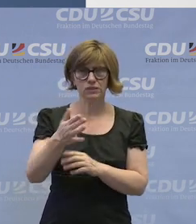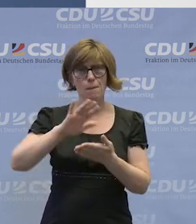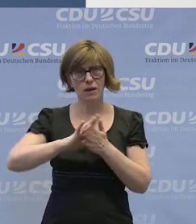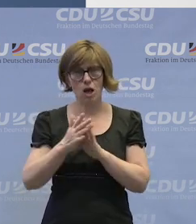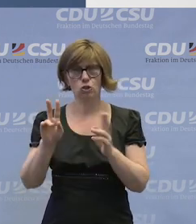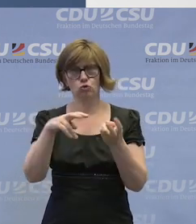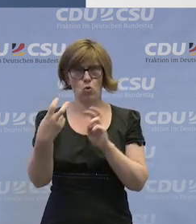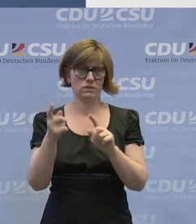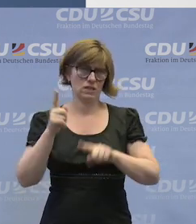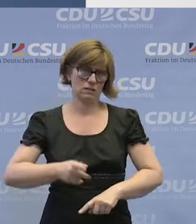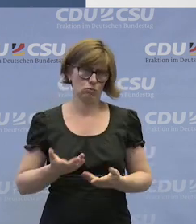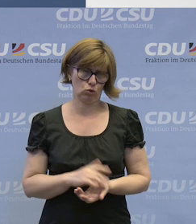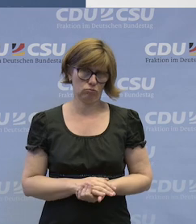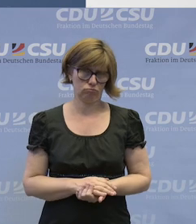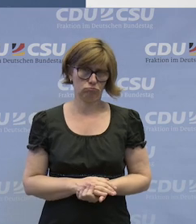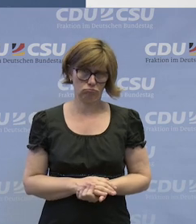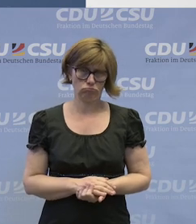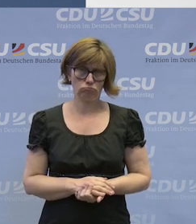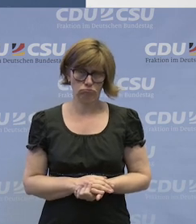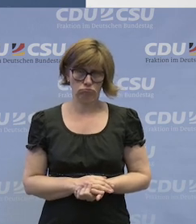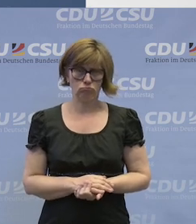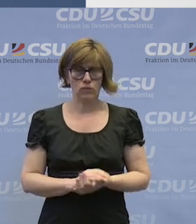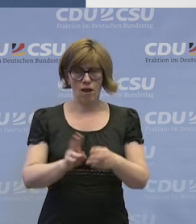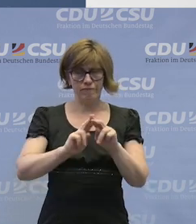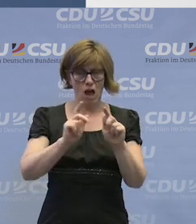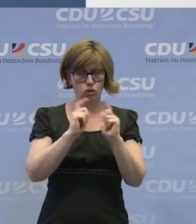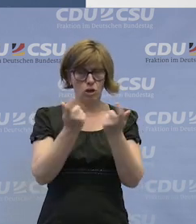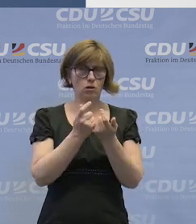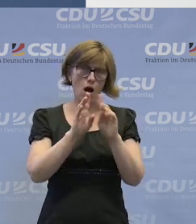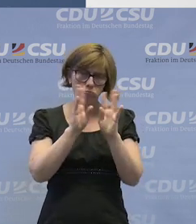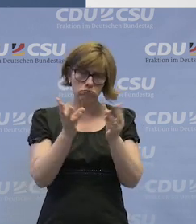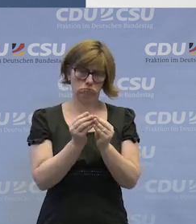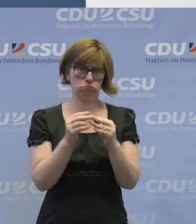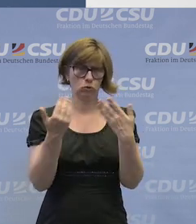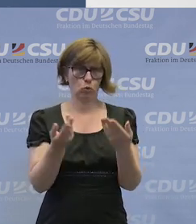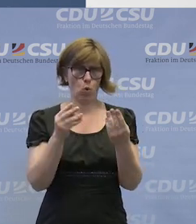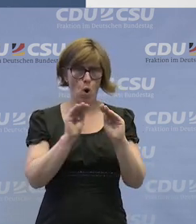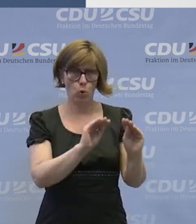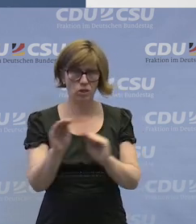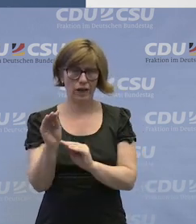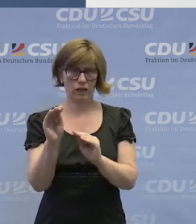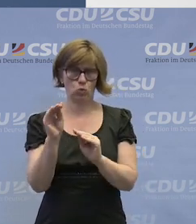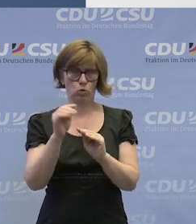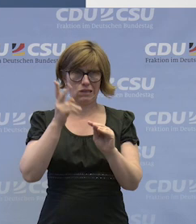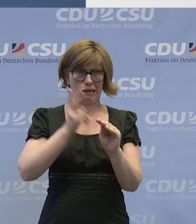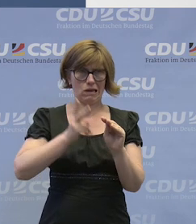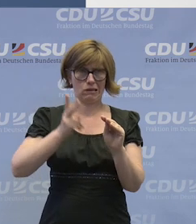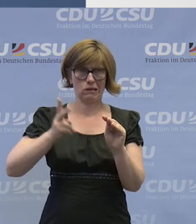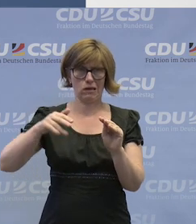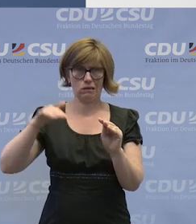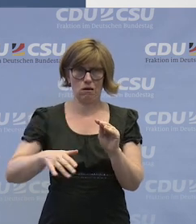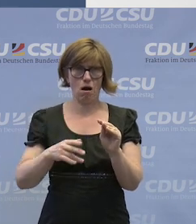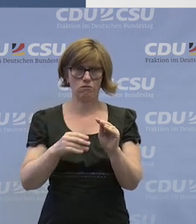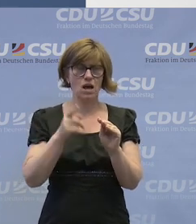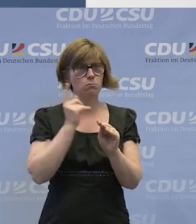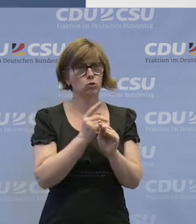Praxis gewürdigt werden. Der Werkstattrat hat umfangreiche Unterrichtungsrechte erhalten, die